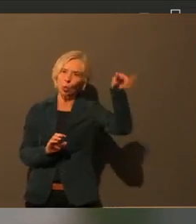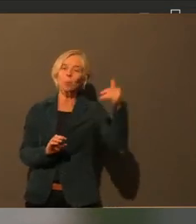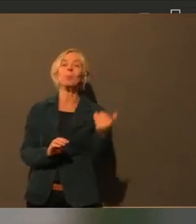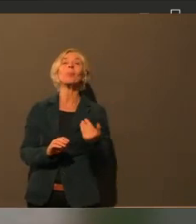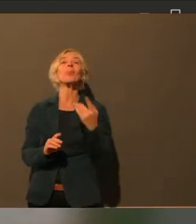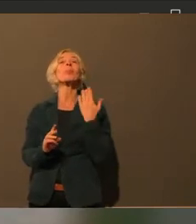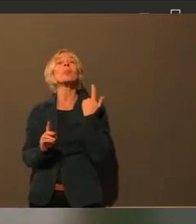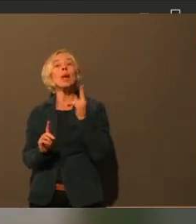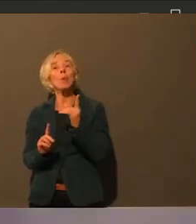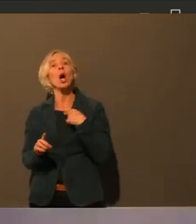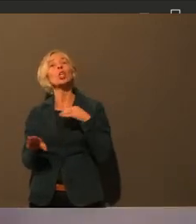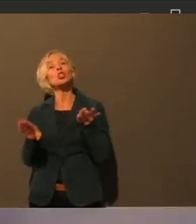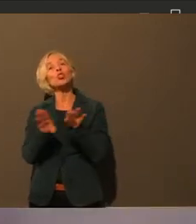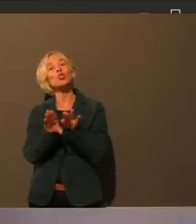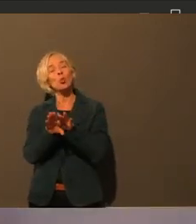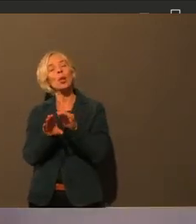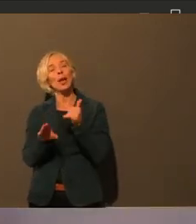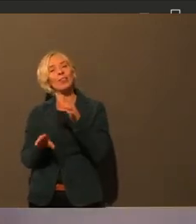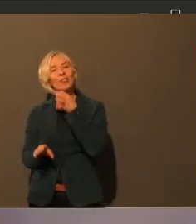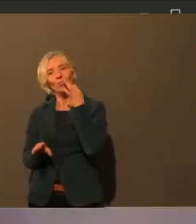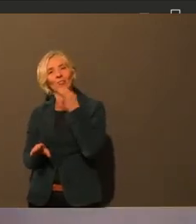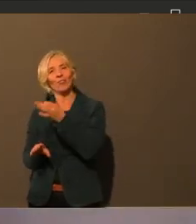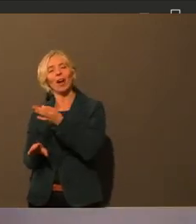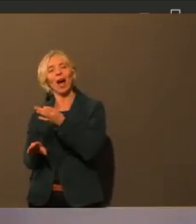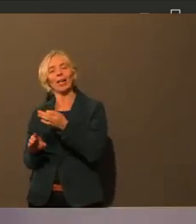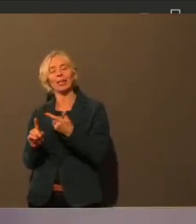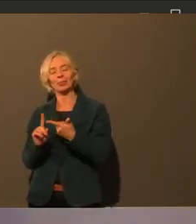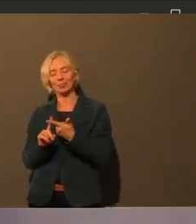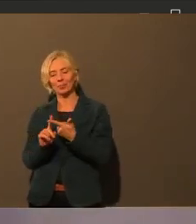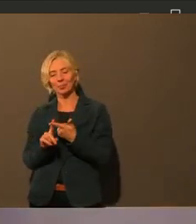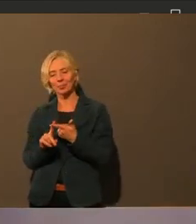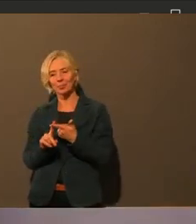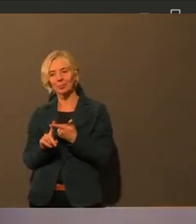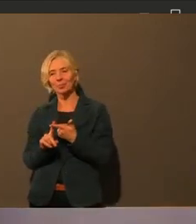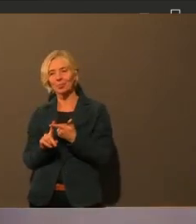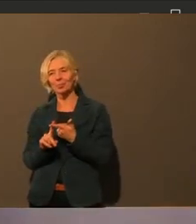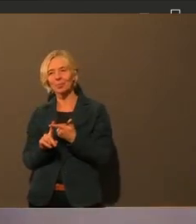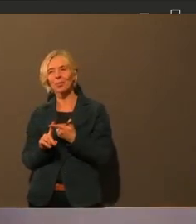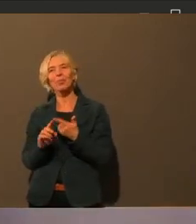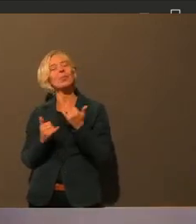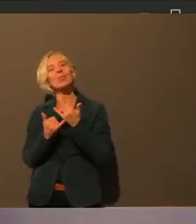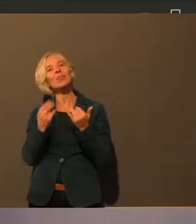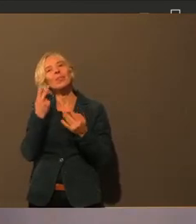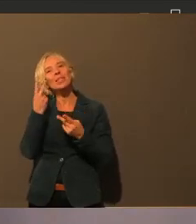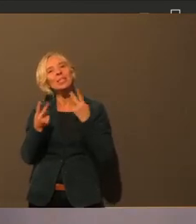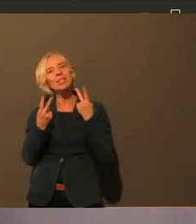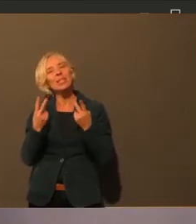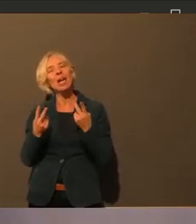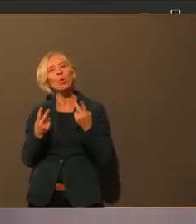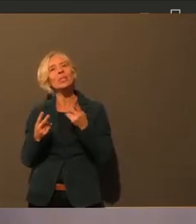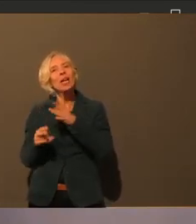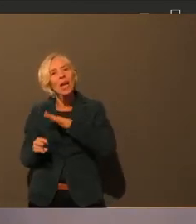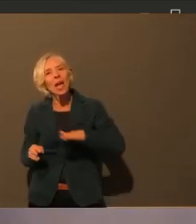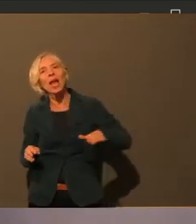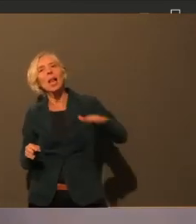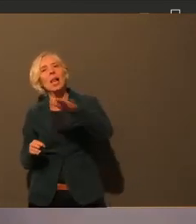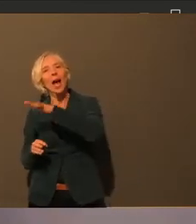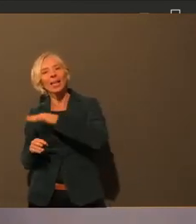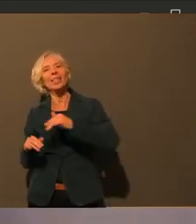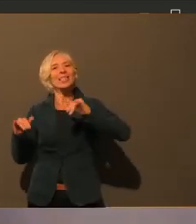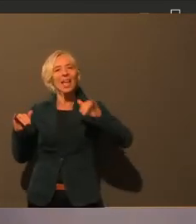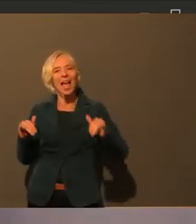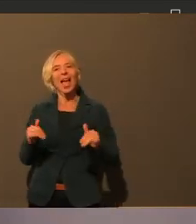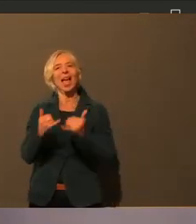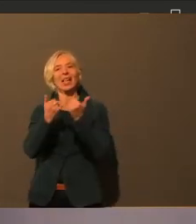-Bürgerbeirat. Wir wurden damit auf die Liste gesetzt. Es kam von der Regionalen Arbeitsgemeinschaft des Landeseltern, Vereinigung der